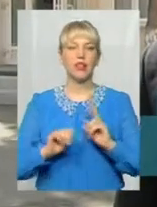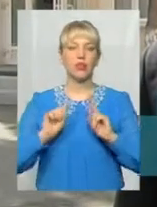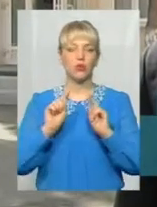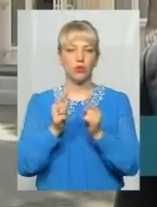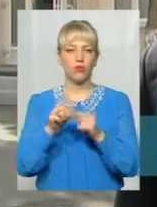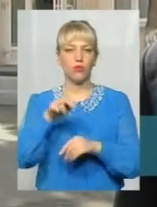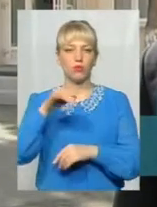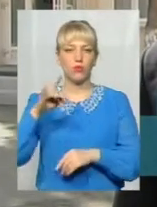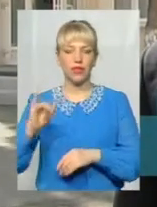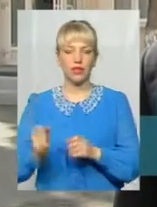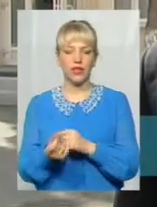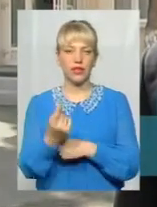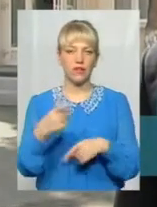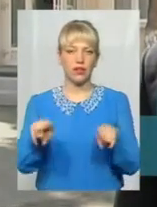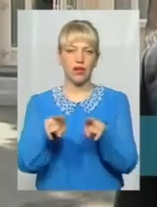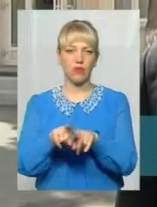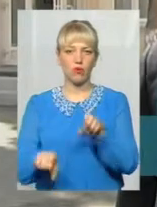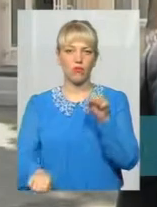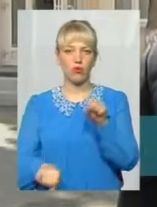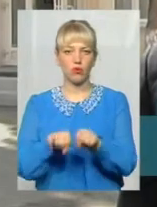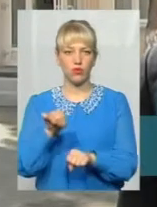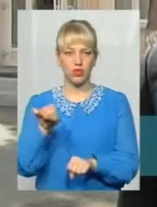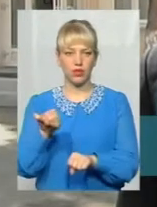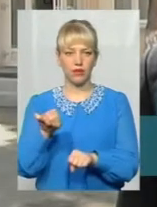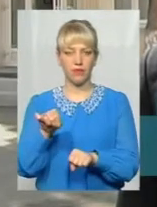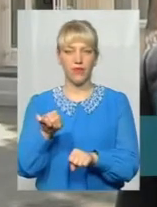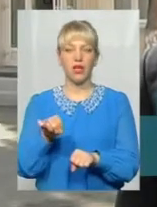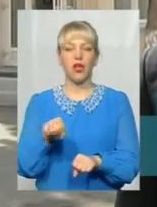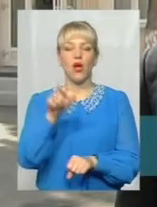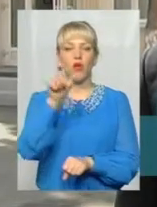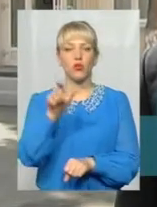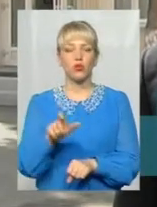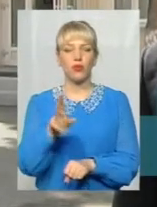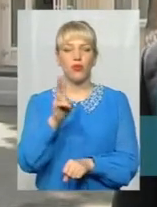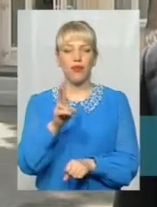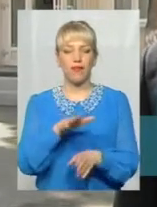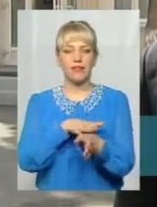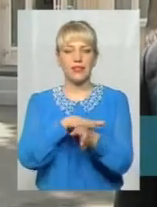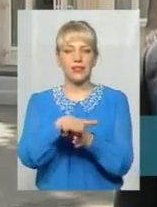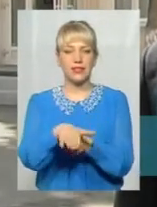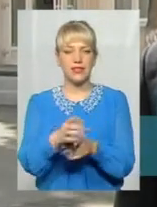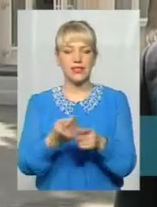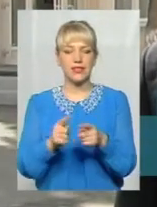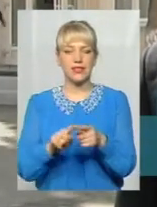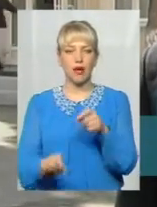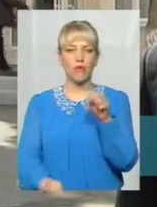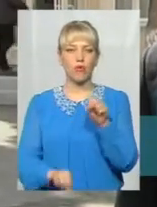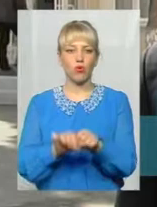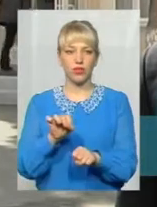виявленні такого порушення, особа, яка здійснила це порушення,